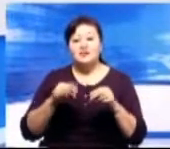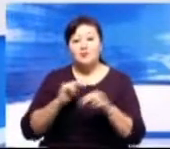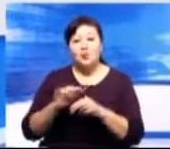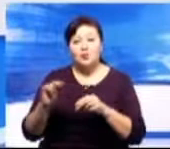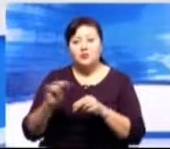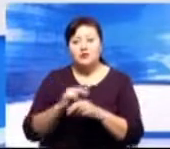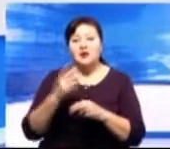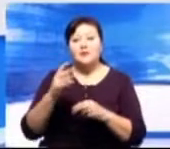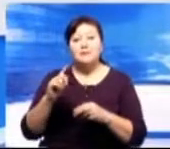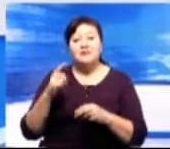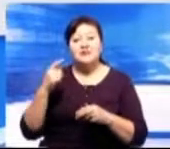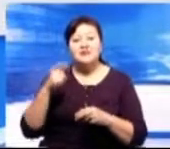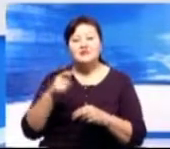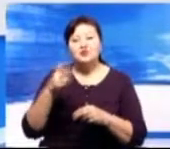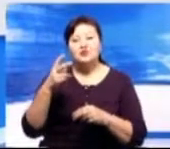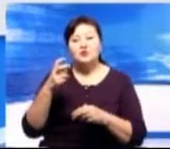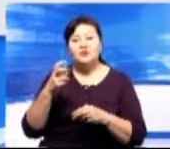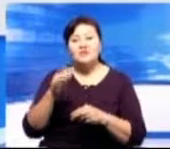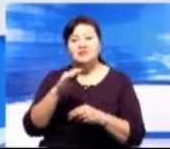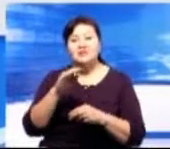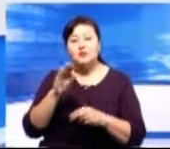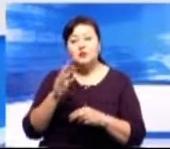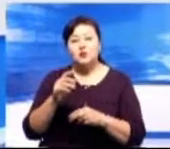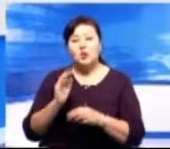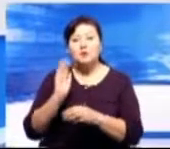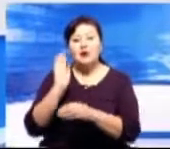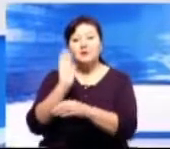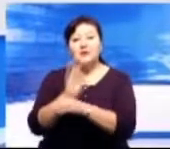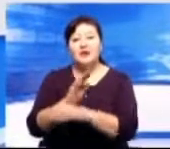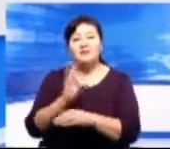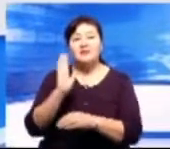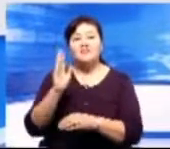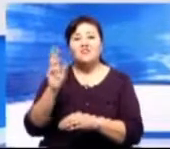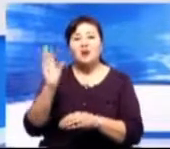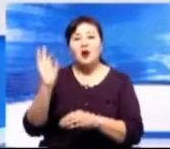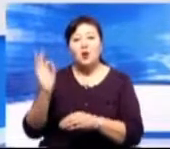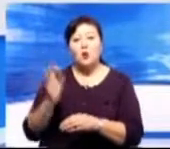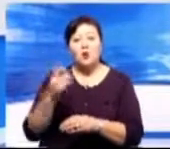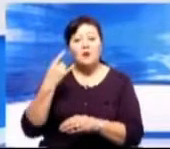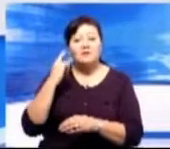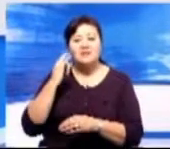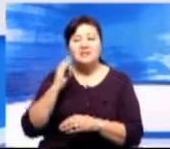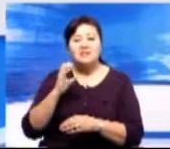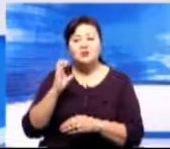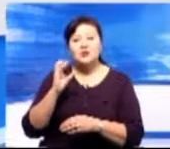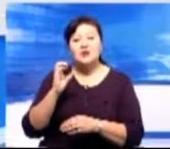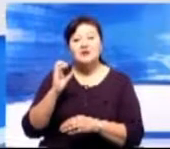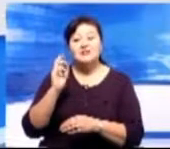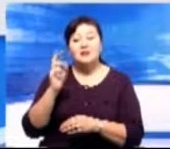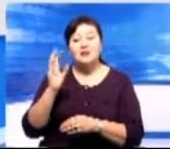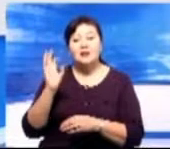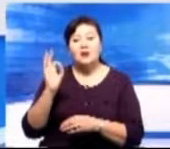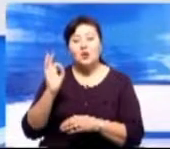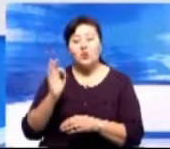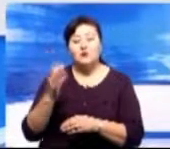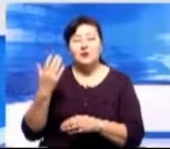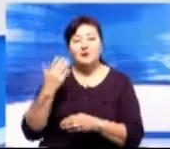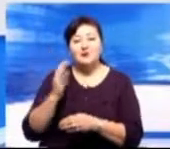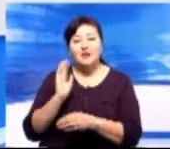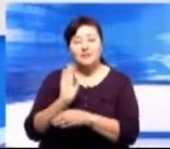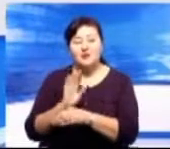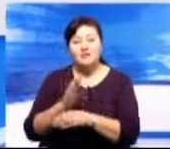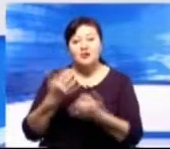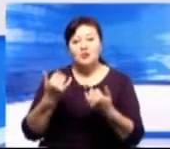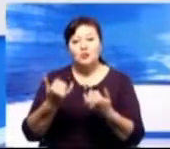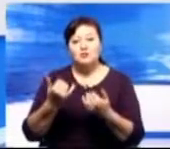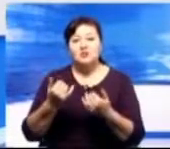партия горючего объемом 1200 тонн отгружена в Павлодарскую, Восточно-Казахстанскую, Акмолинскую и Североказахстанскую области. Но до сих пор